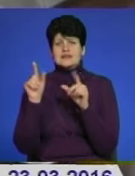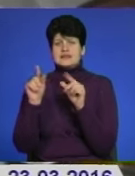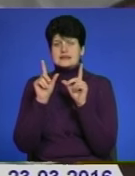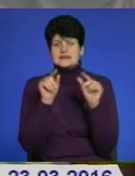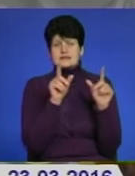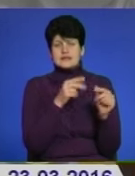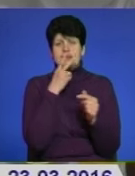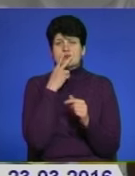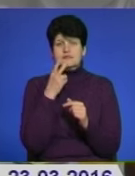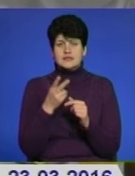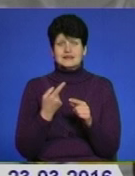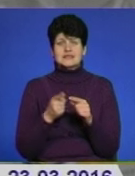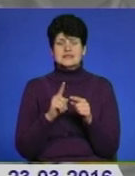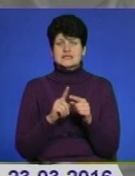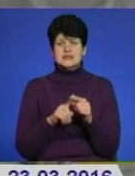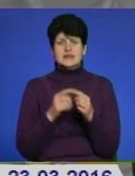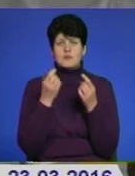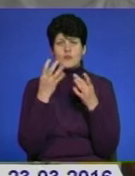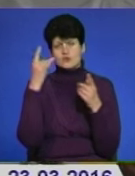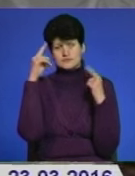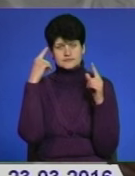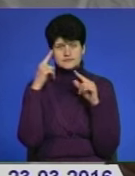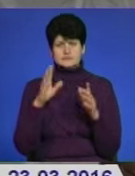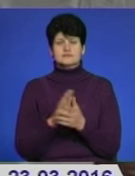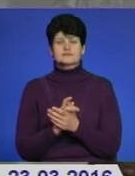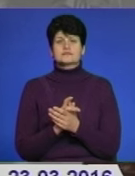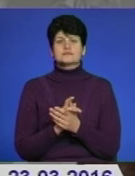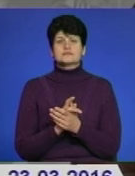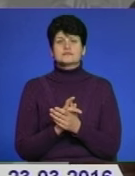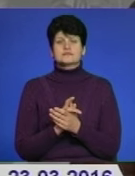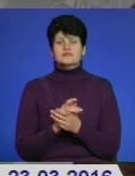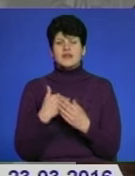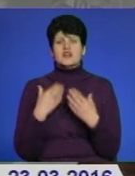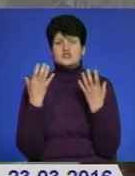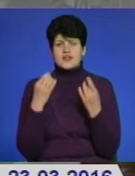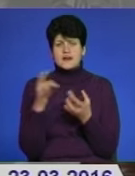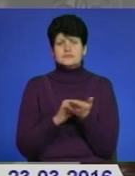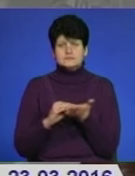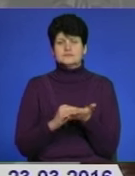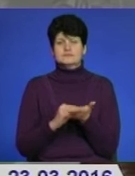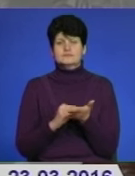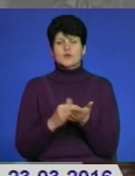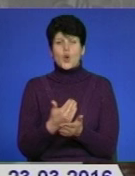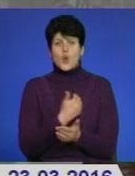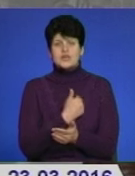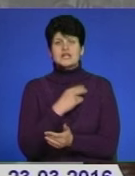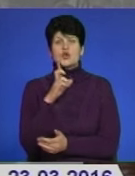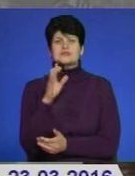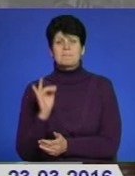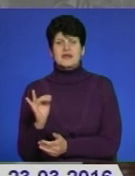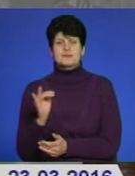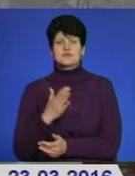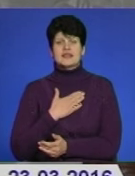дивилися, то не з пальця висатою, кажуть. І я ще раз наголошую, і хотілося б, щоб